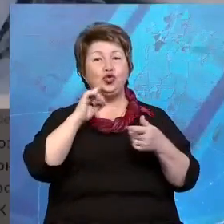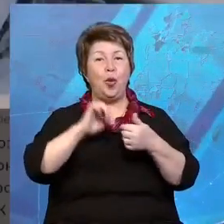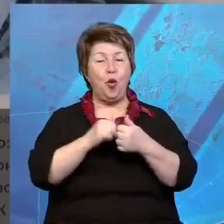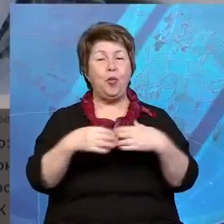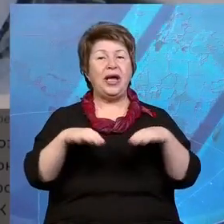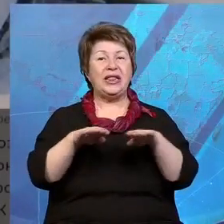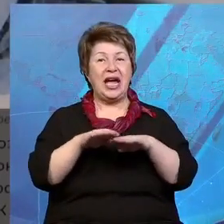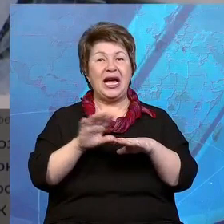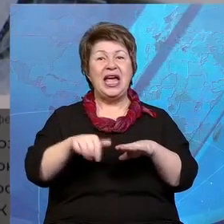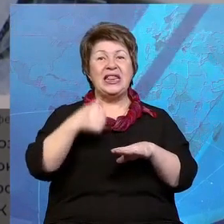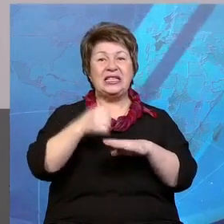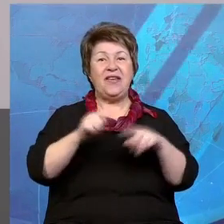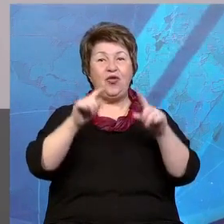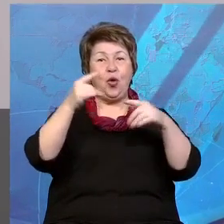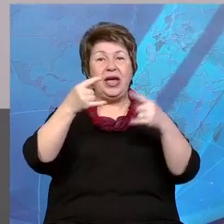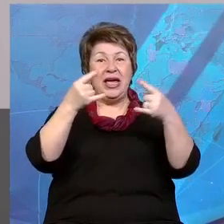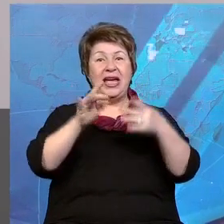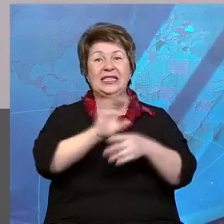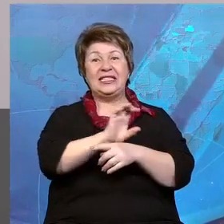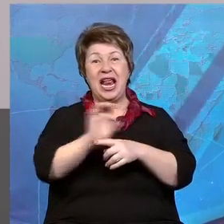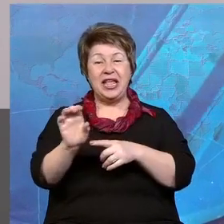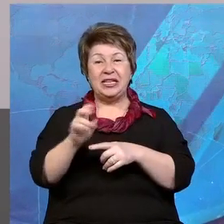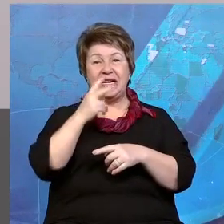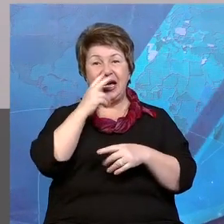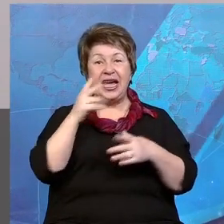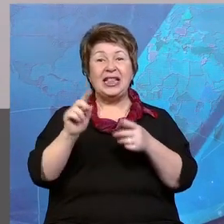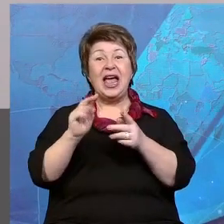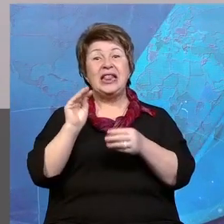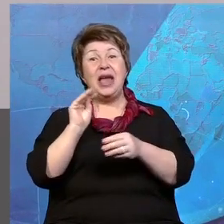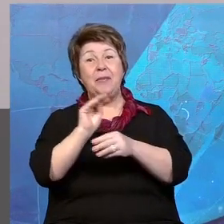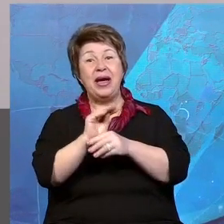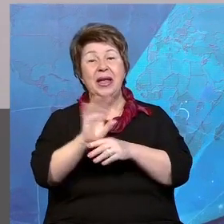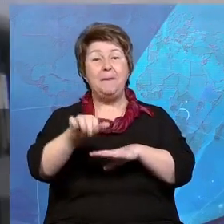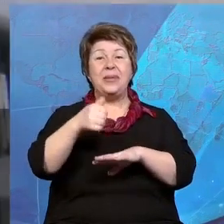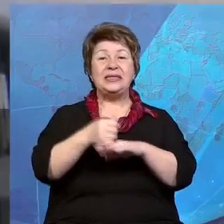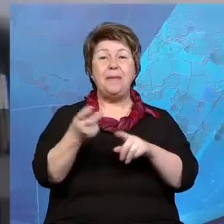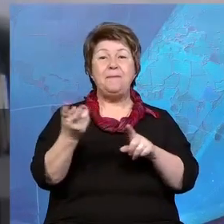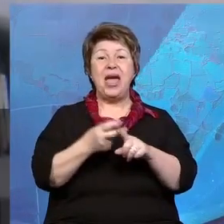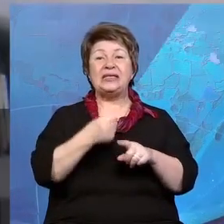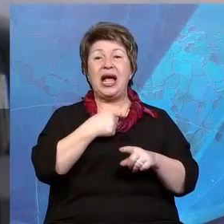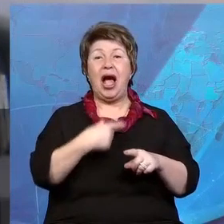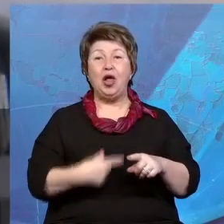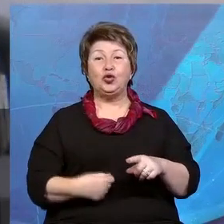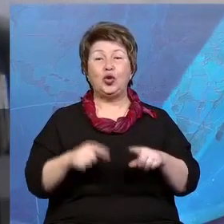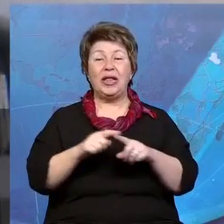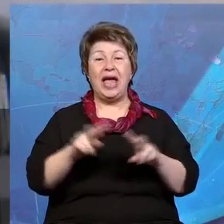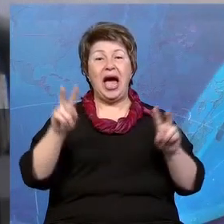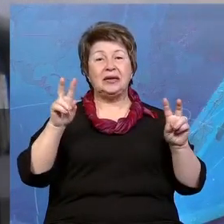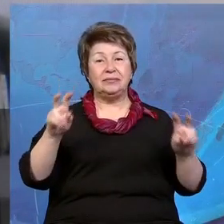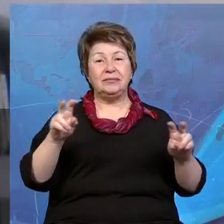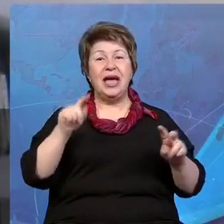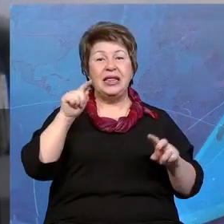также на основной странице. И советуем глянуть на вкладку президент без галстука. Как ясно из названия, там